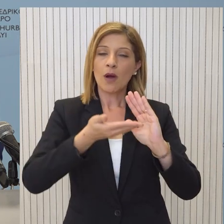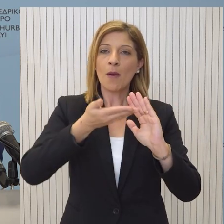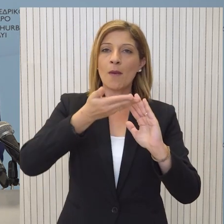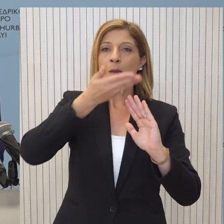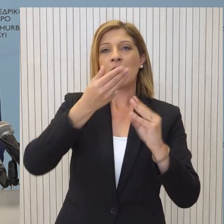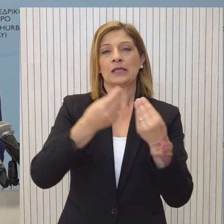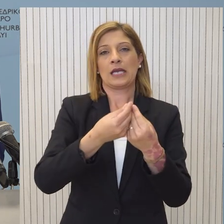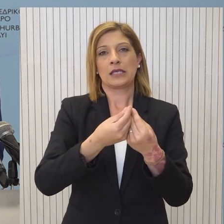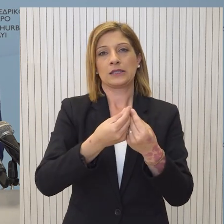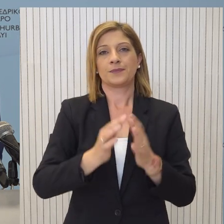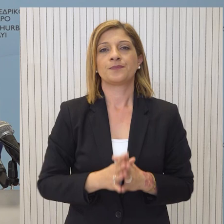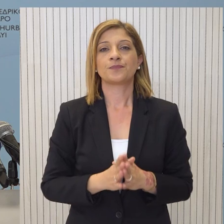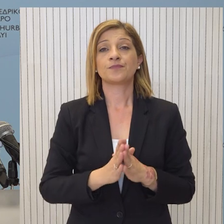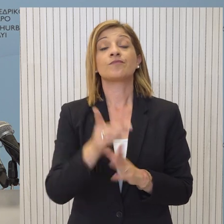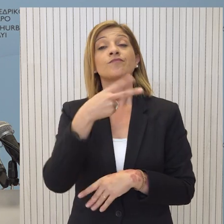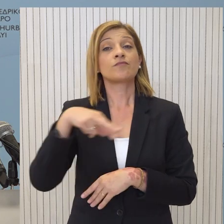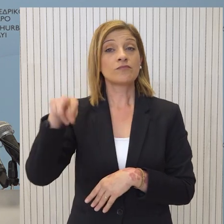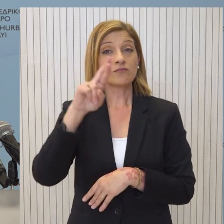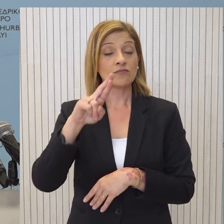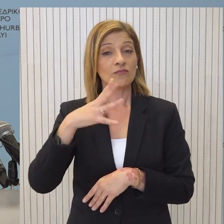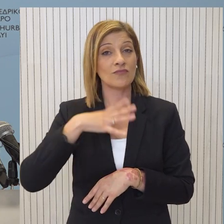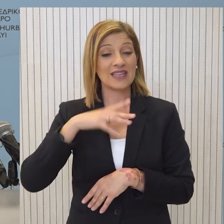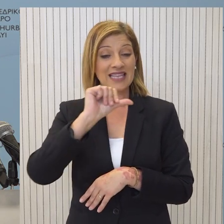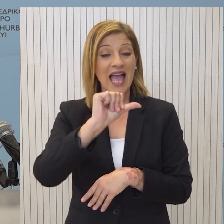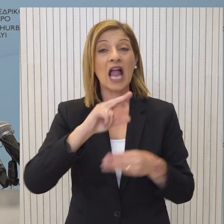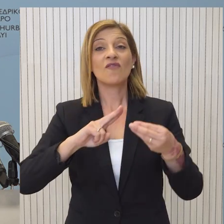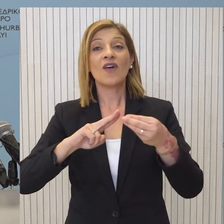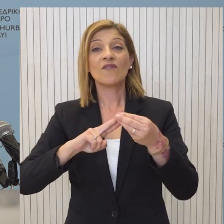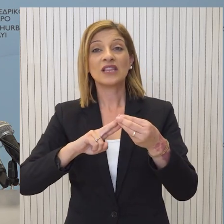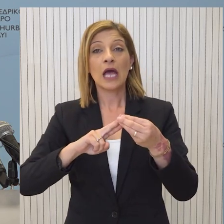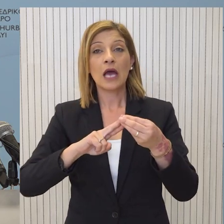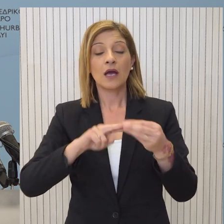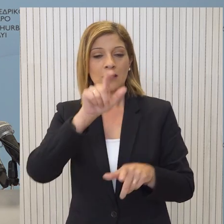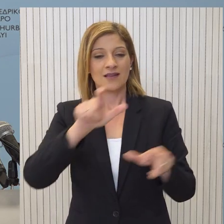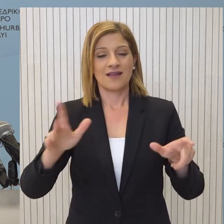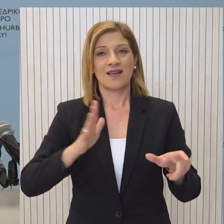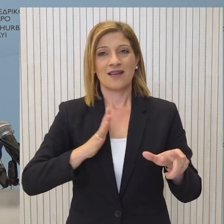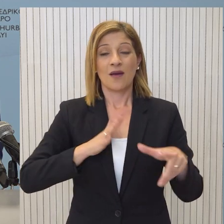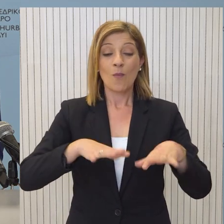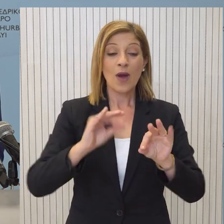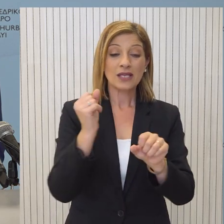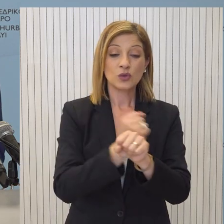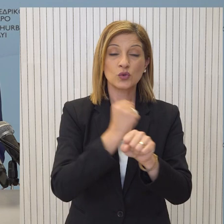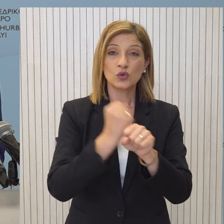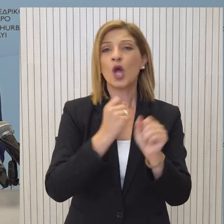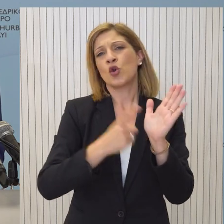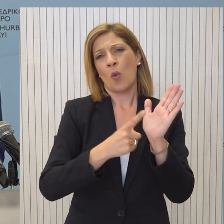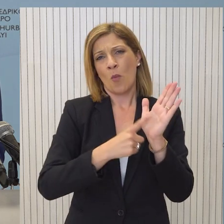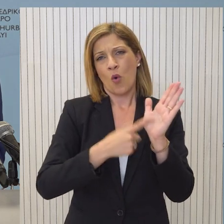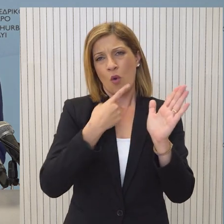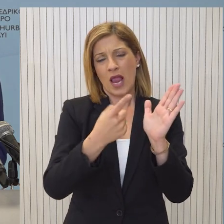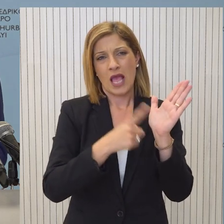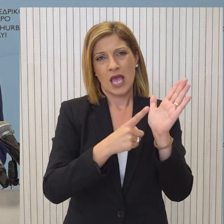επόμενης κλίμακας. Ειδικότερα για την ανέλυξη στην κλίμακα Α7 των υπηρετούντων κατά την ημερομηνία έναρξης της ισχύως της νομοθεσίας,